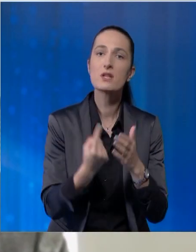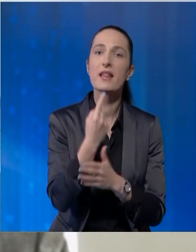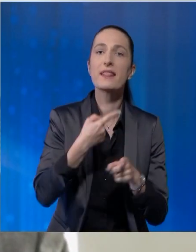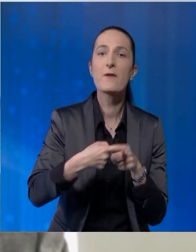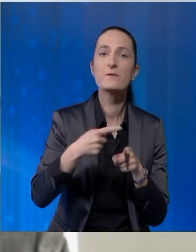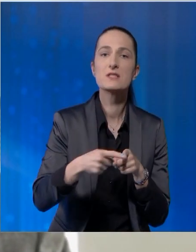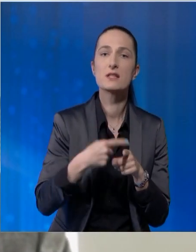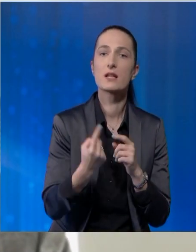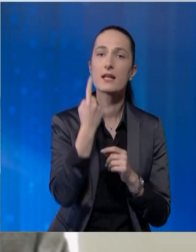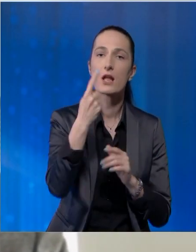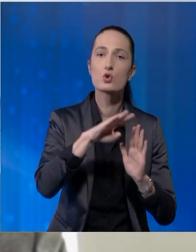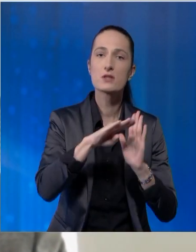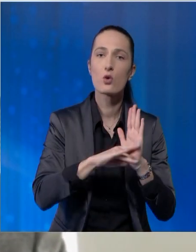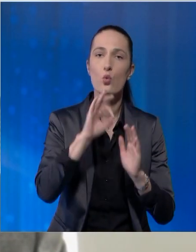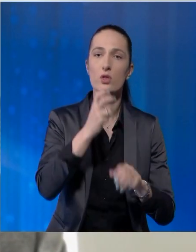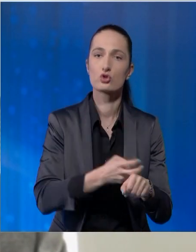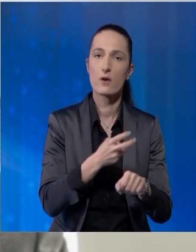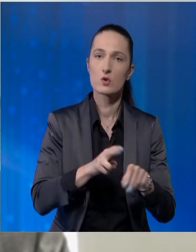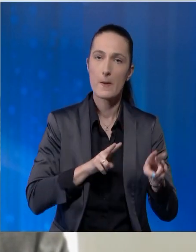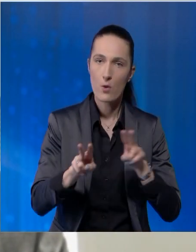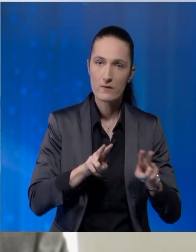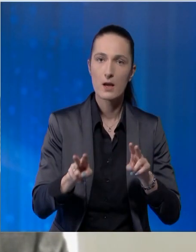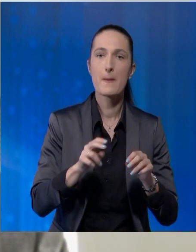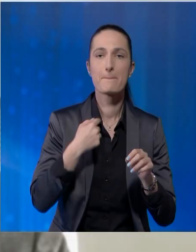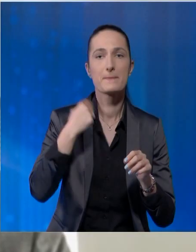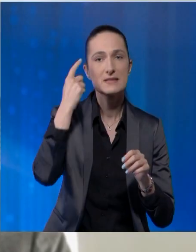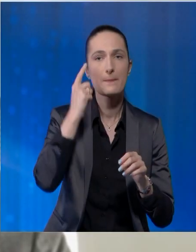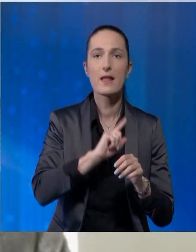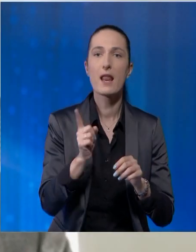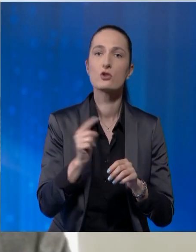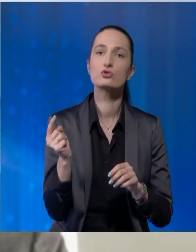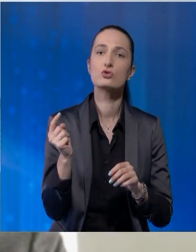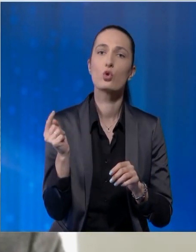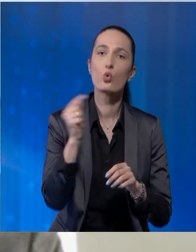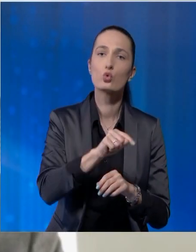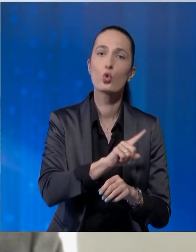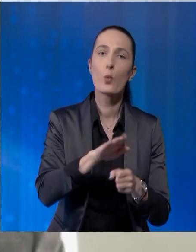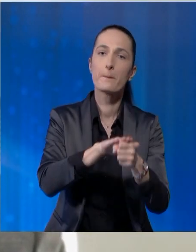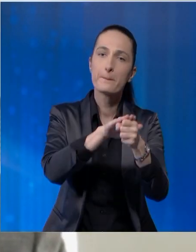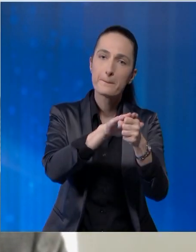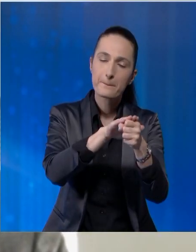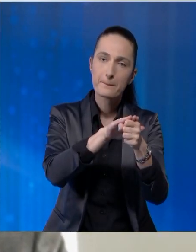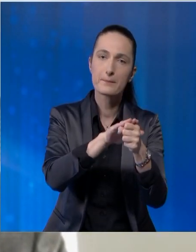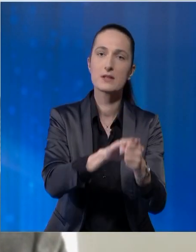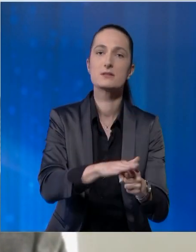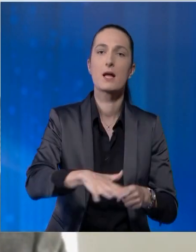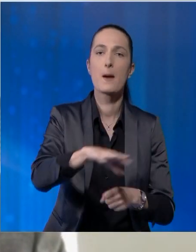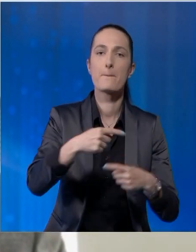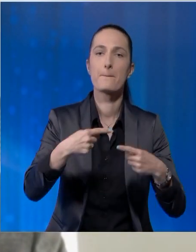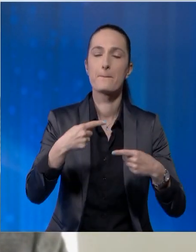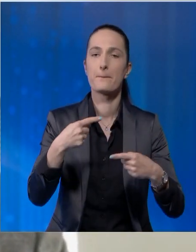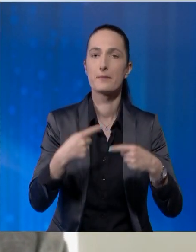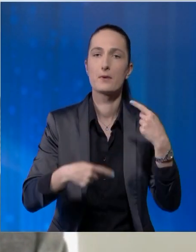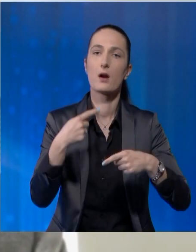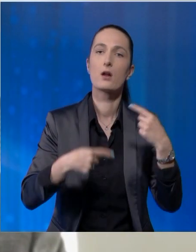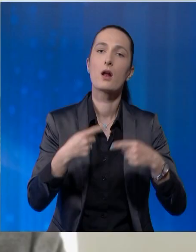deficita jednog zakona od državnoj imovni, u kojem bi se na sve obuhvatan način ovo rebusalo, mislim da neće